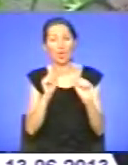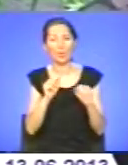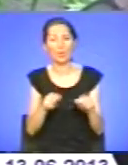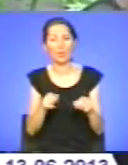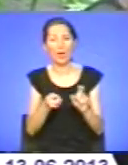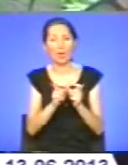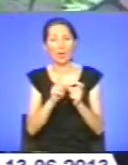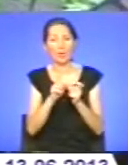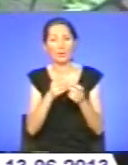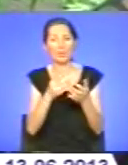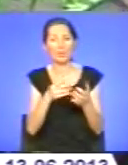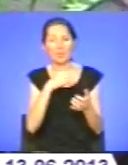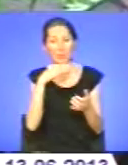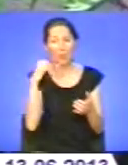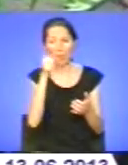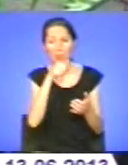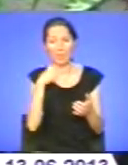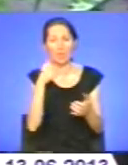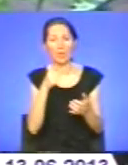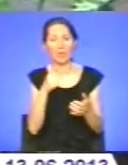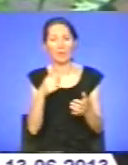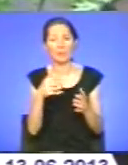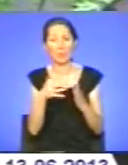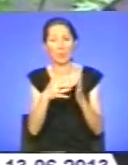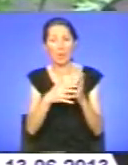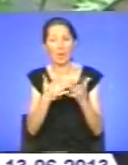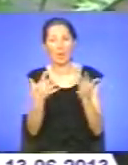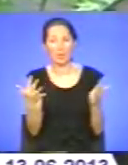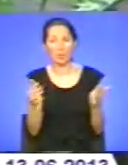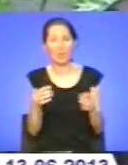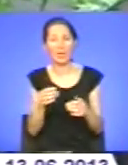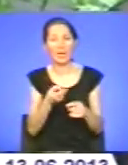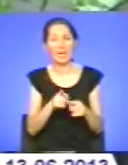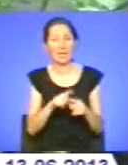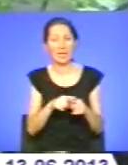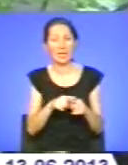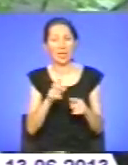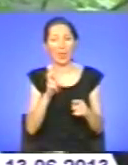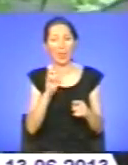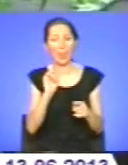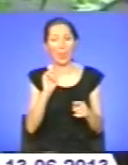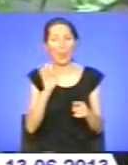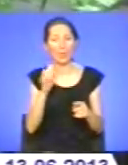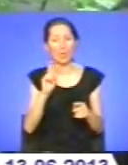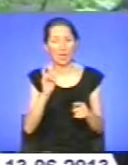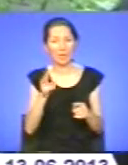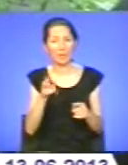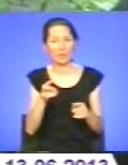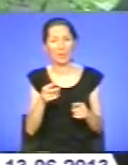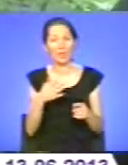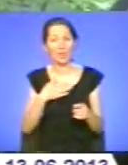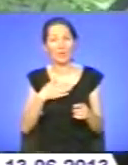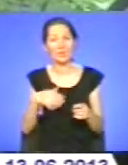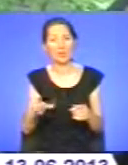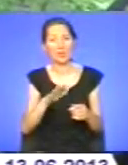з багаторічними рослинами, бур'янами. І також ми в нас на